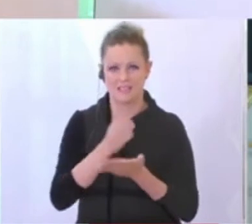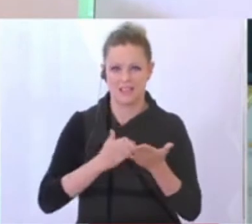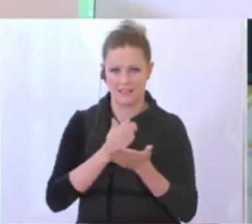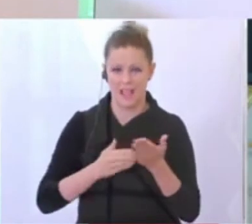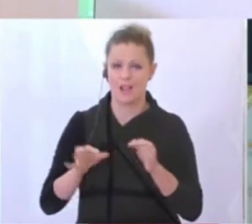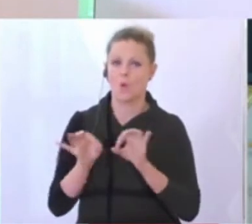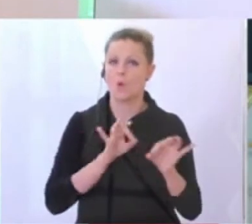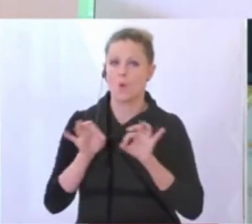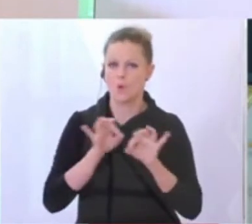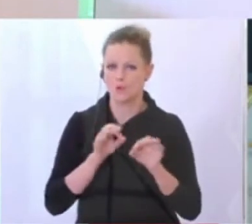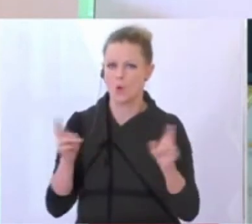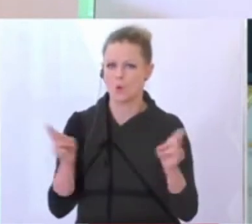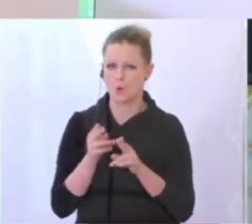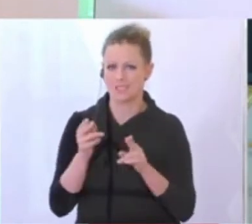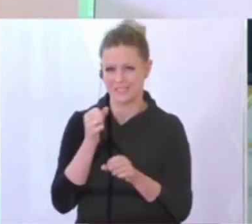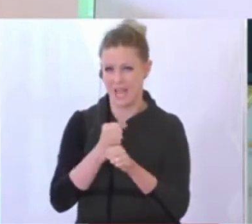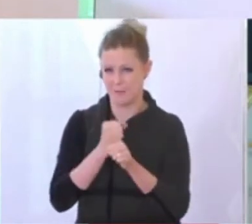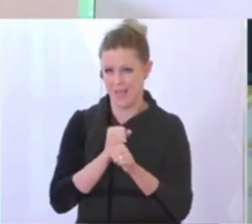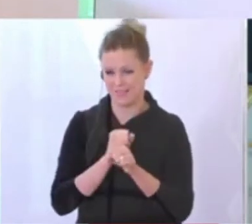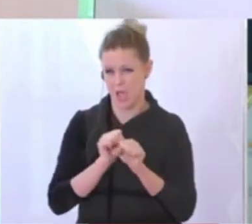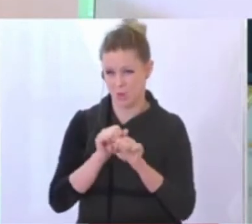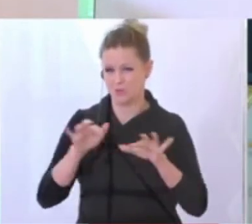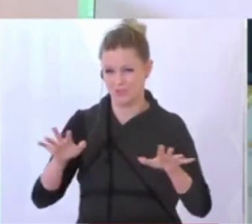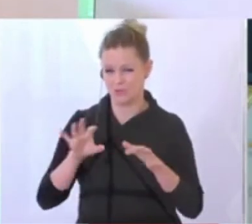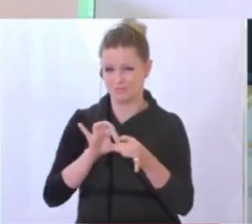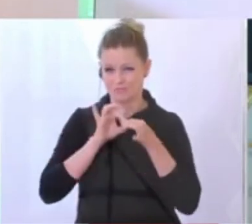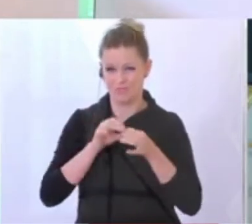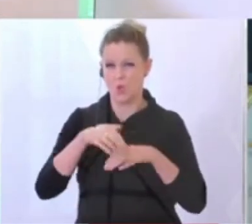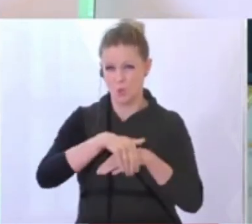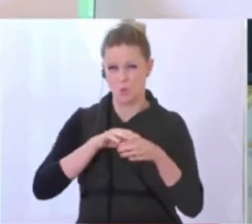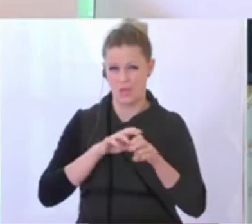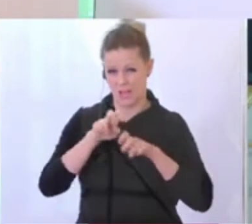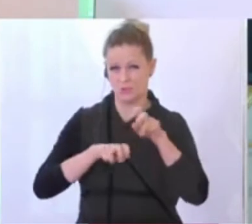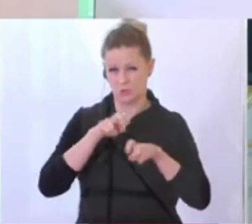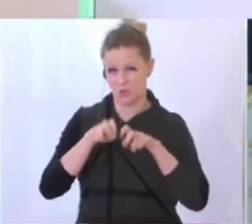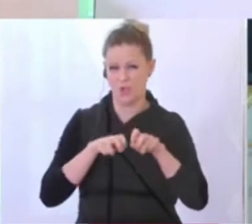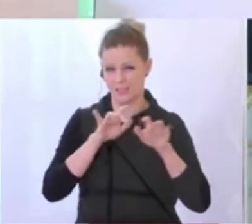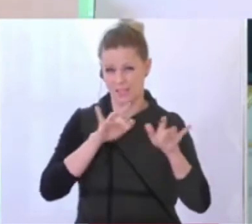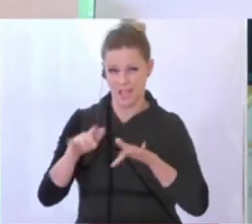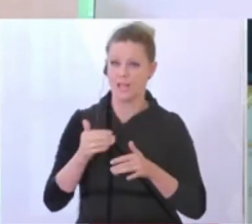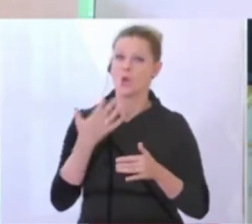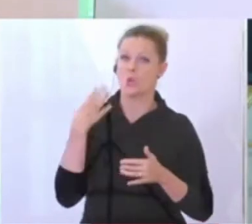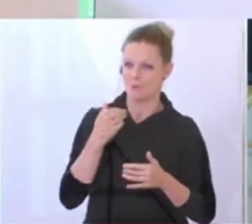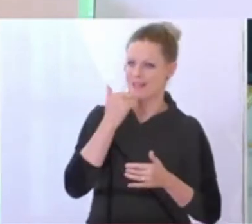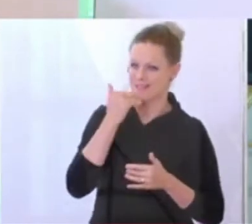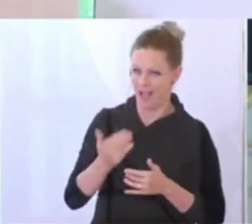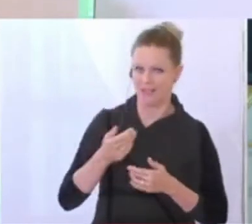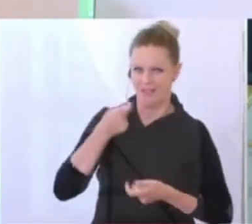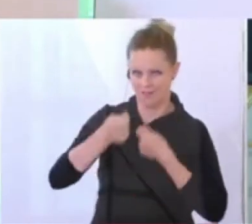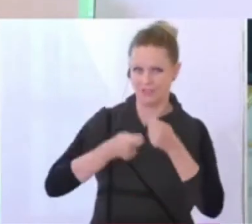der Auswirkungen der Kurzarbeit in der Kommunalsteuer. Also noch einmal danke für dieses